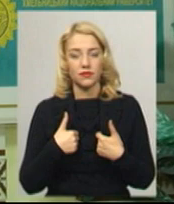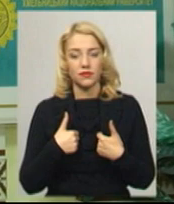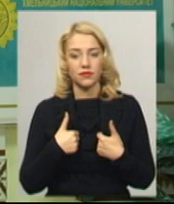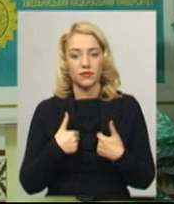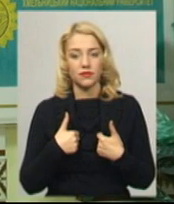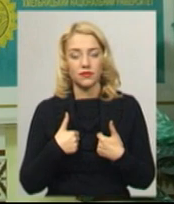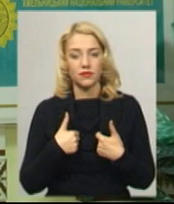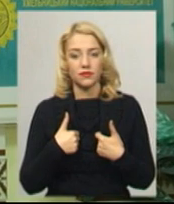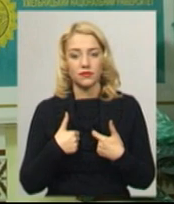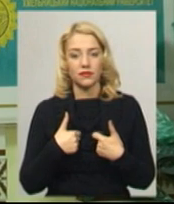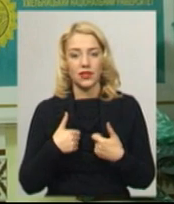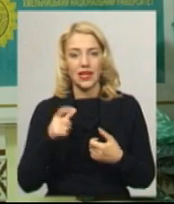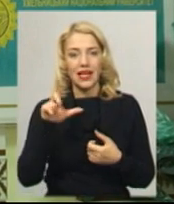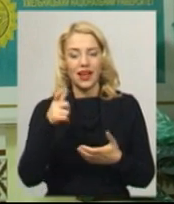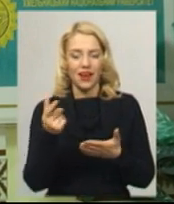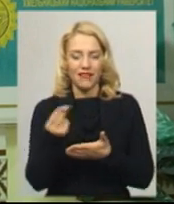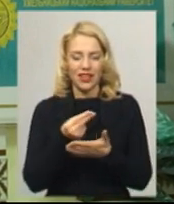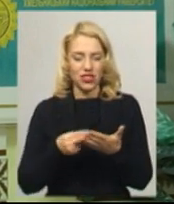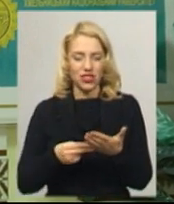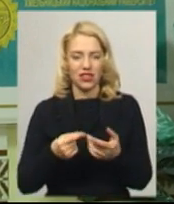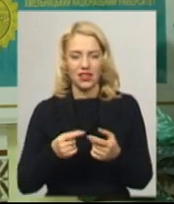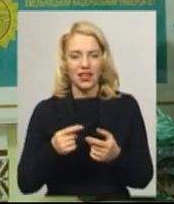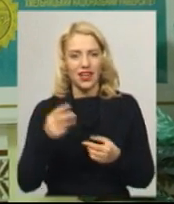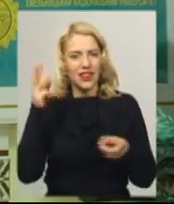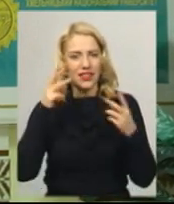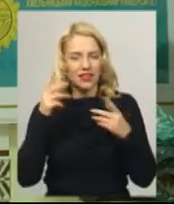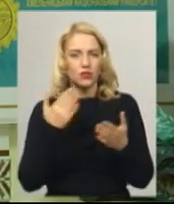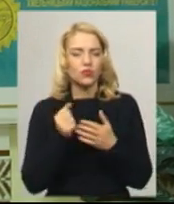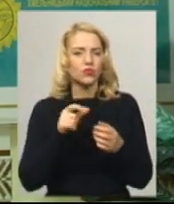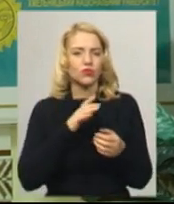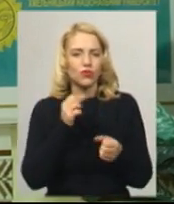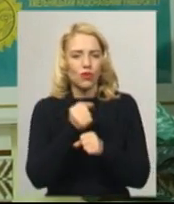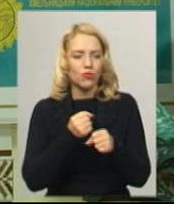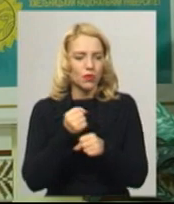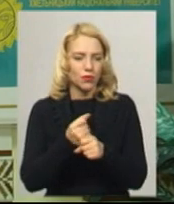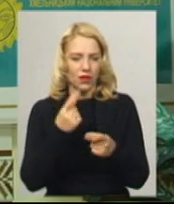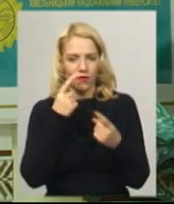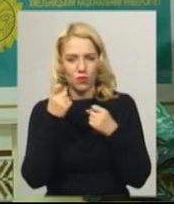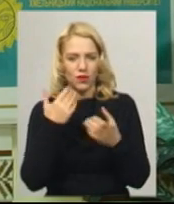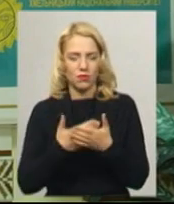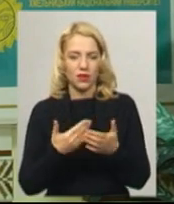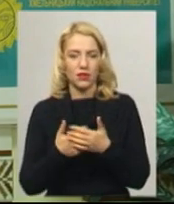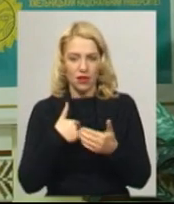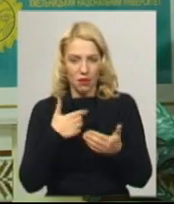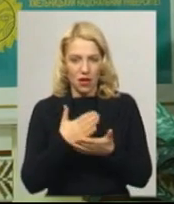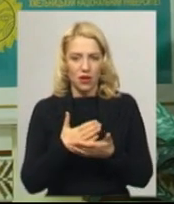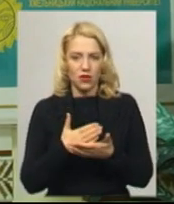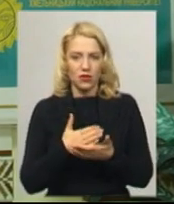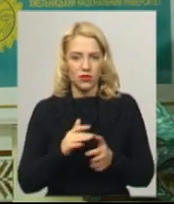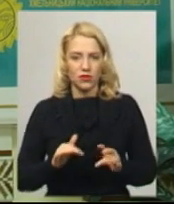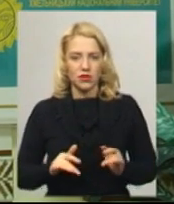З графічним не дизайном, але з обробкою якоїсь графічної інформації я маю справу. Ну,